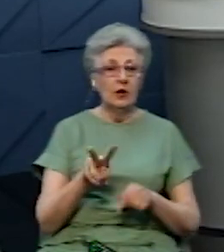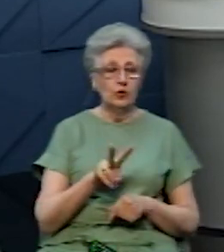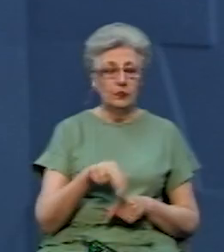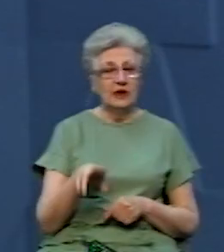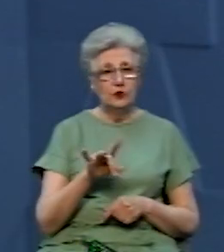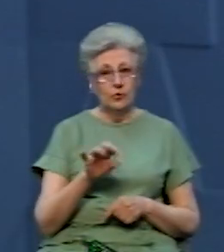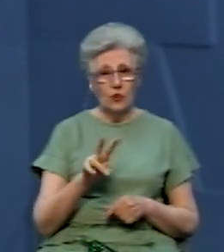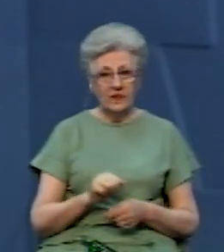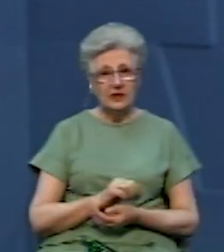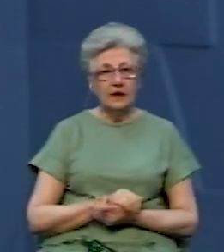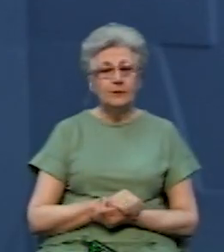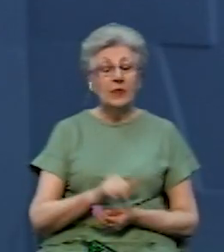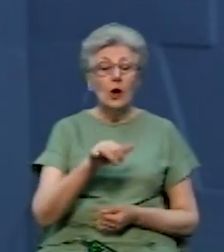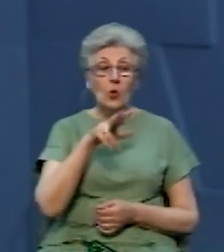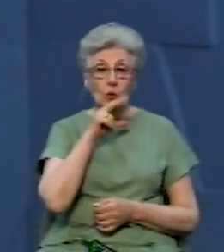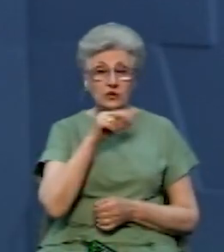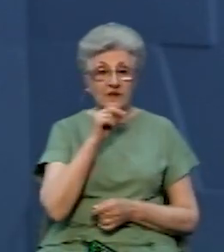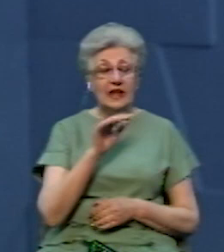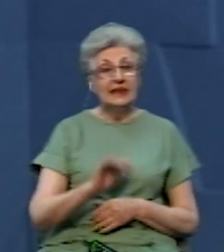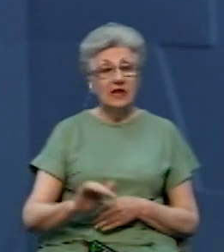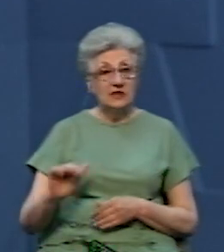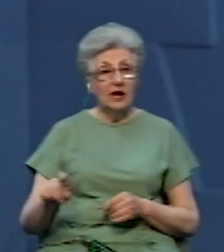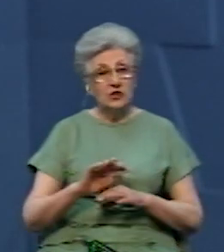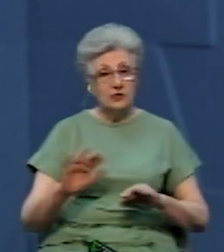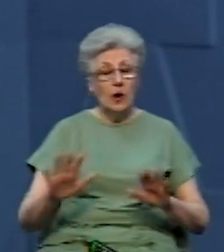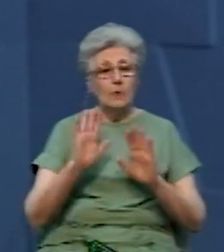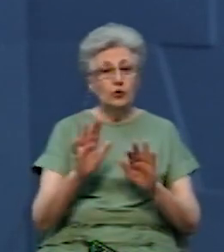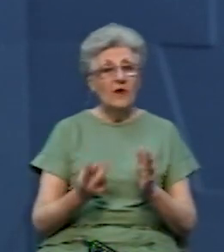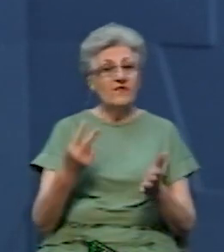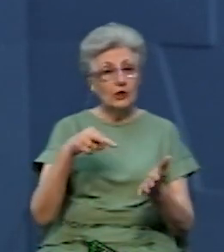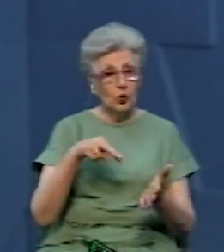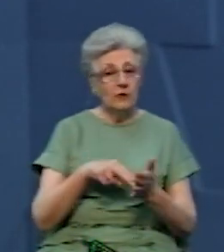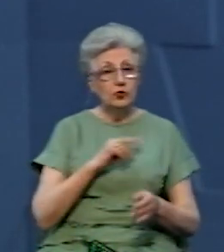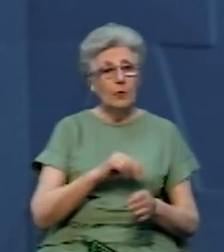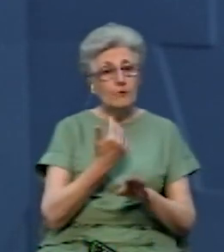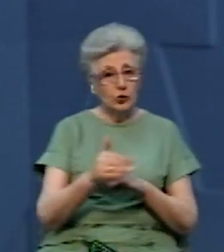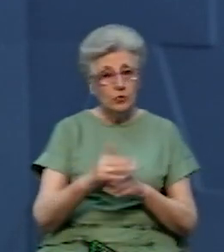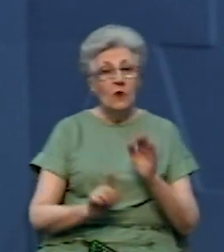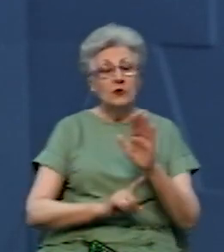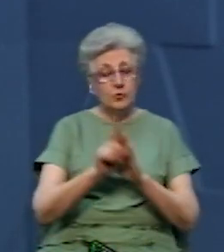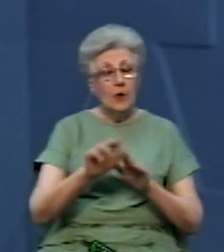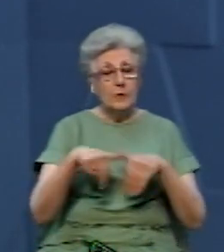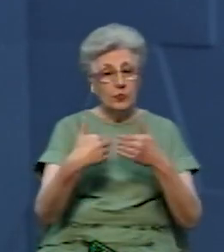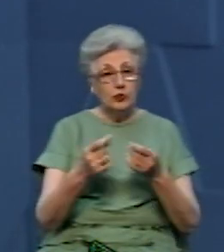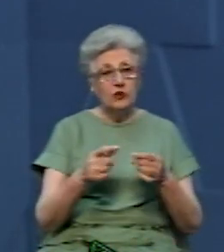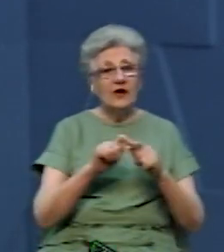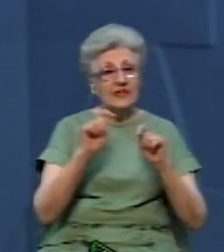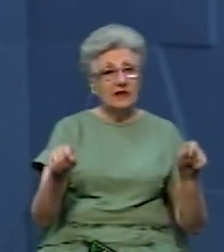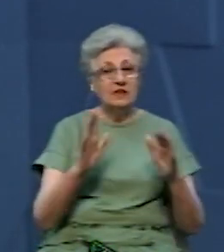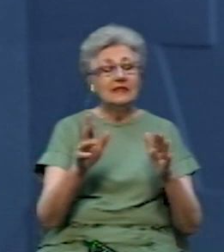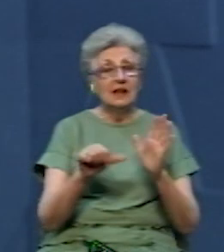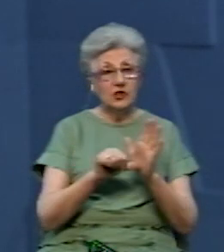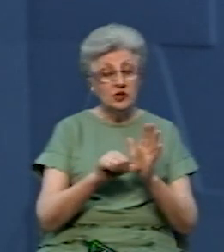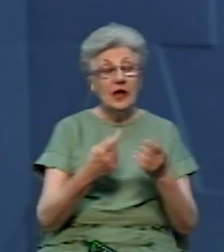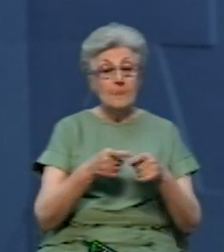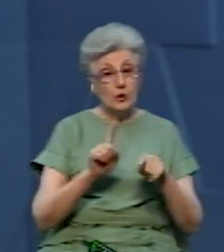Добровіна. У Чернівцях дитячі садочки відновлюватимуть роботу поступово. Спочатку пропонують відкрити лише шість. Про це